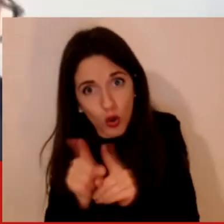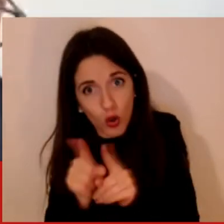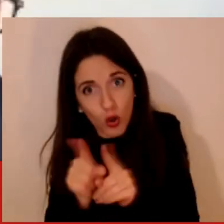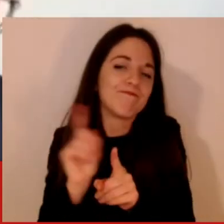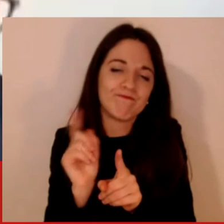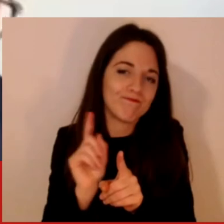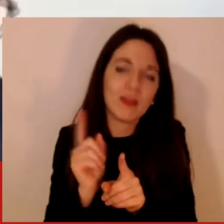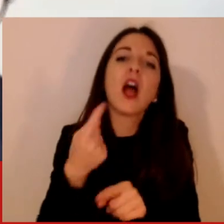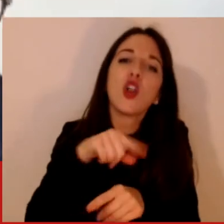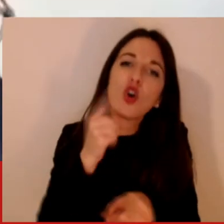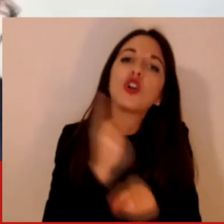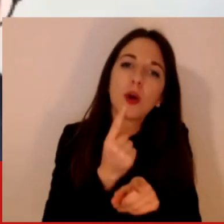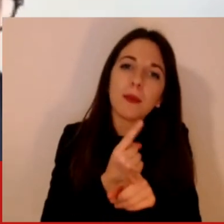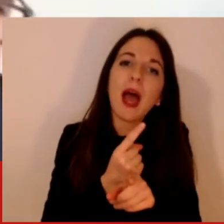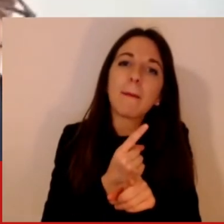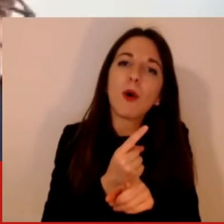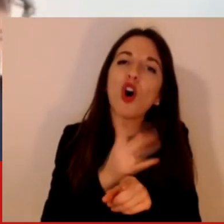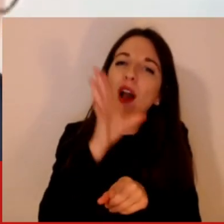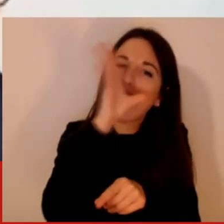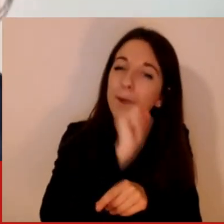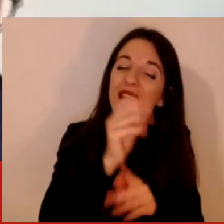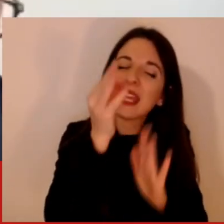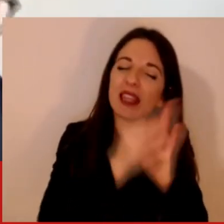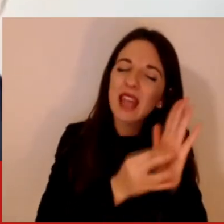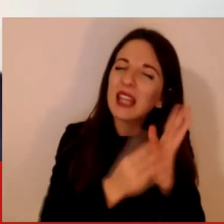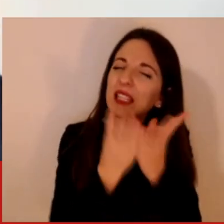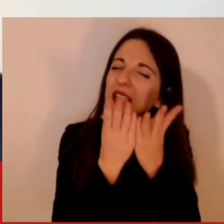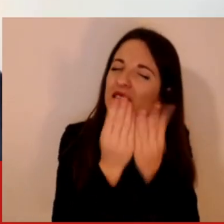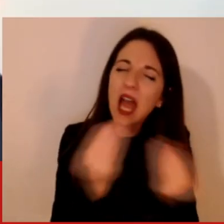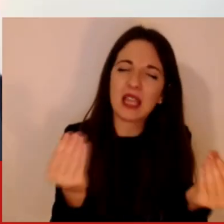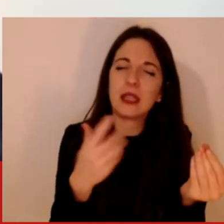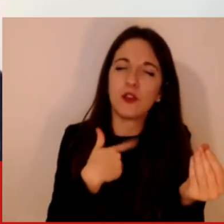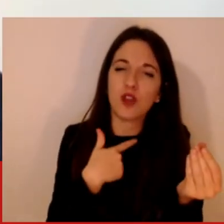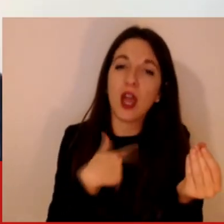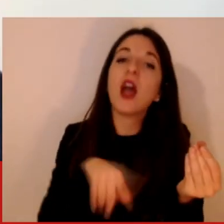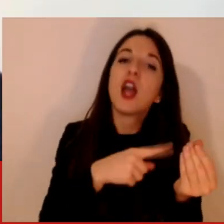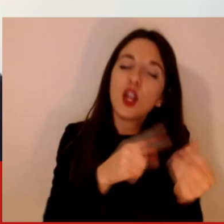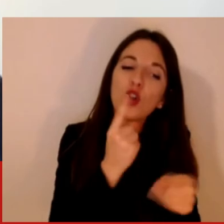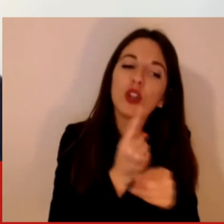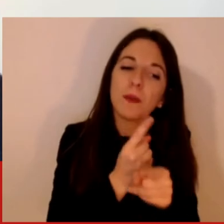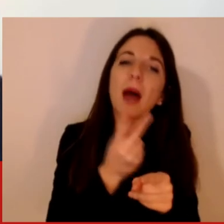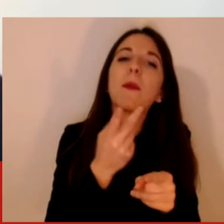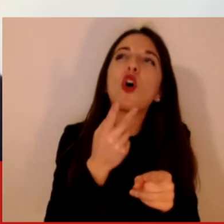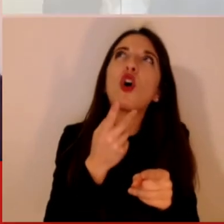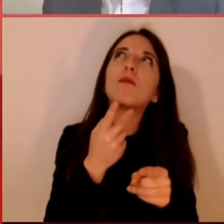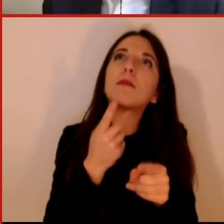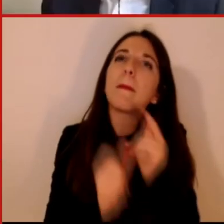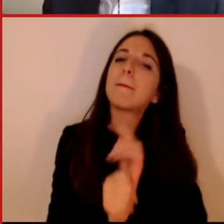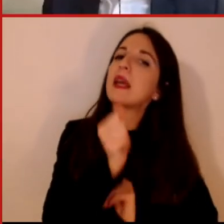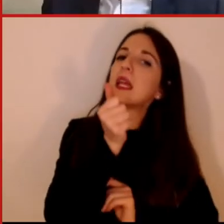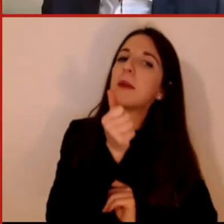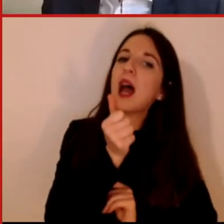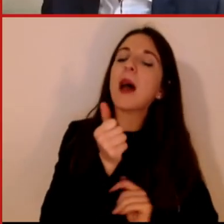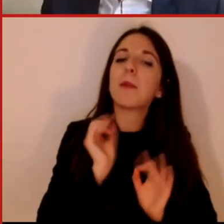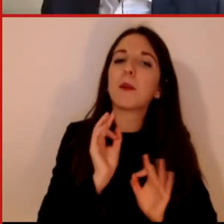dobbiamo renderci conto dell'importanza di questi dati e della loro qualità e quindi creare delle strutture che permettano